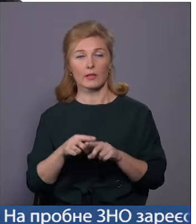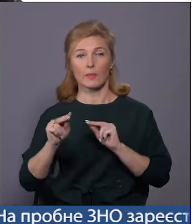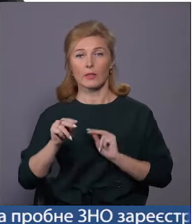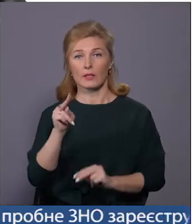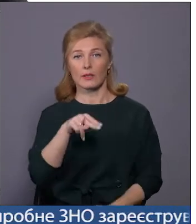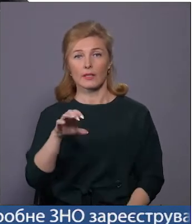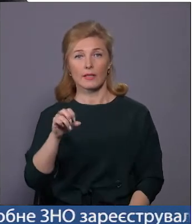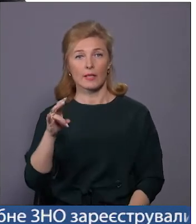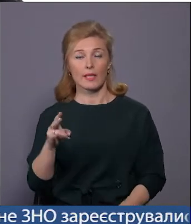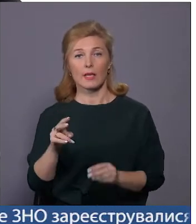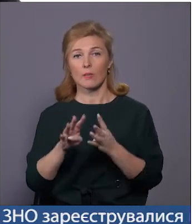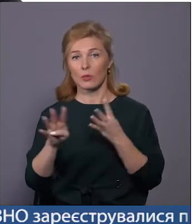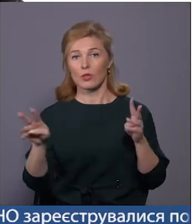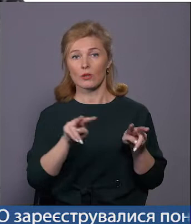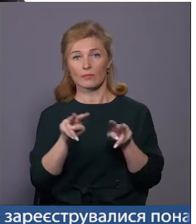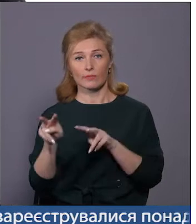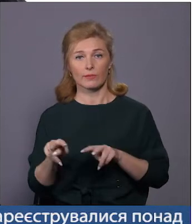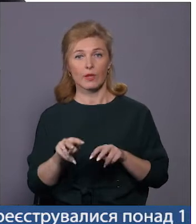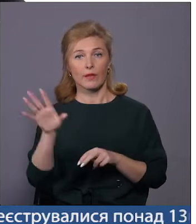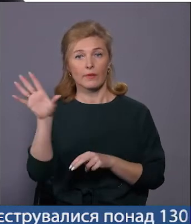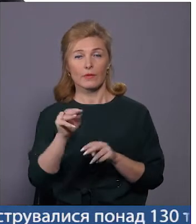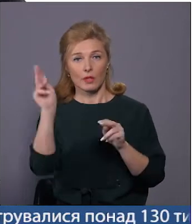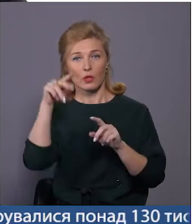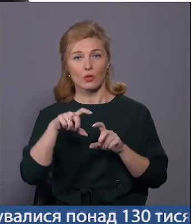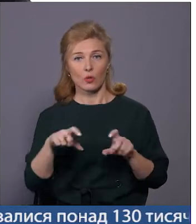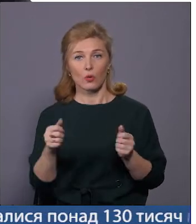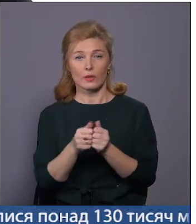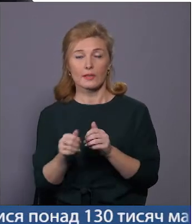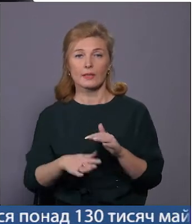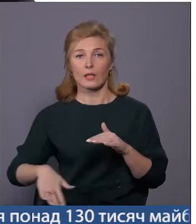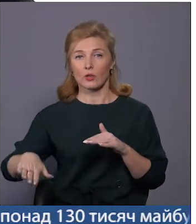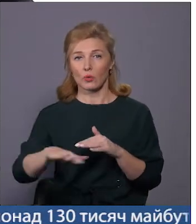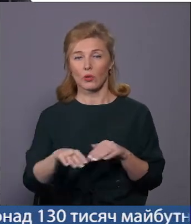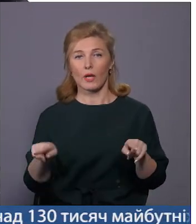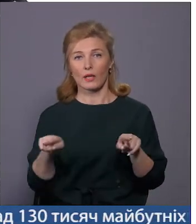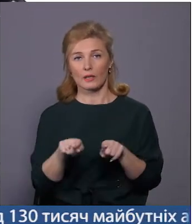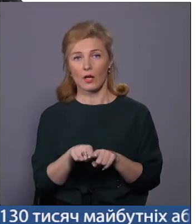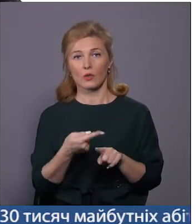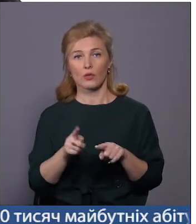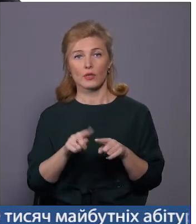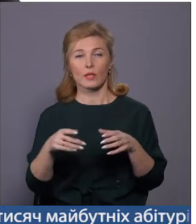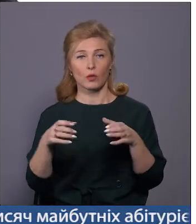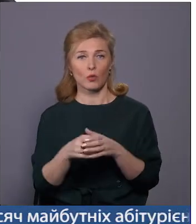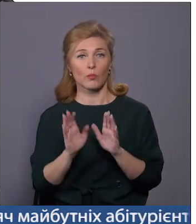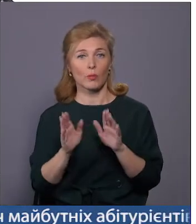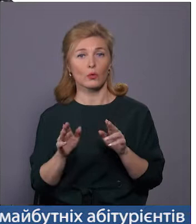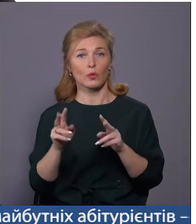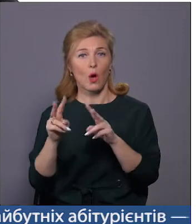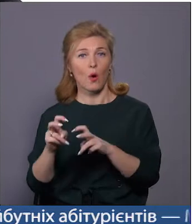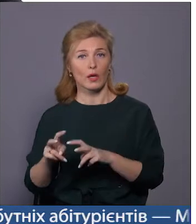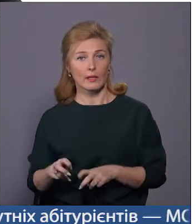і по черзі оглядають всі школи, а також прилеглі до них території. Також ці групи будуть оглядати